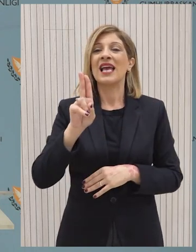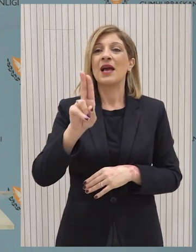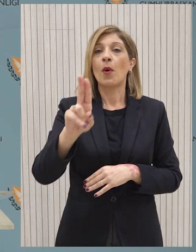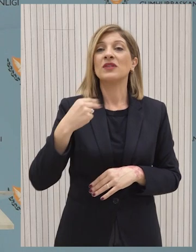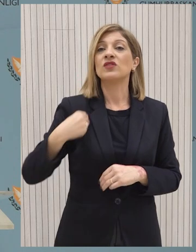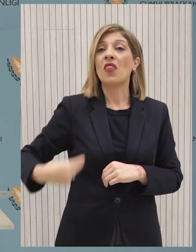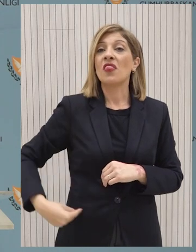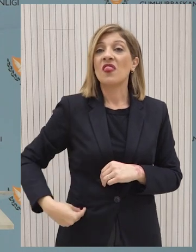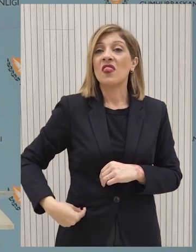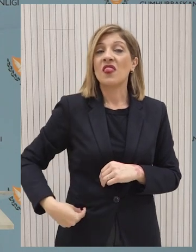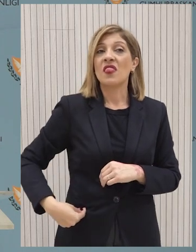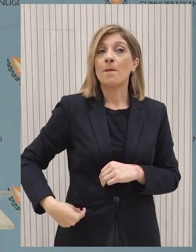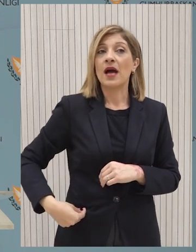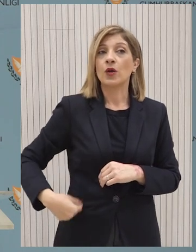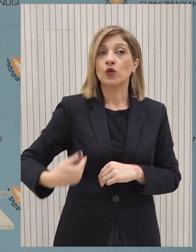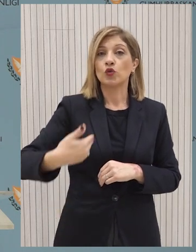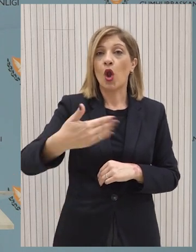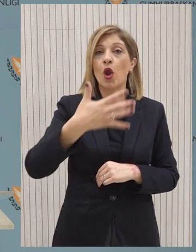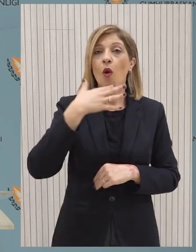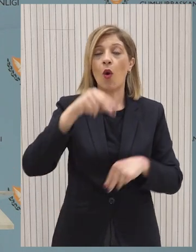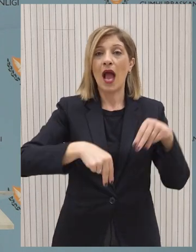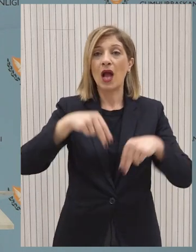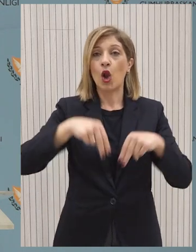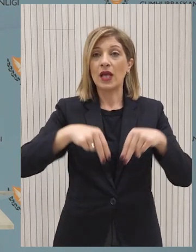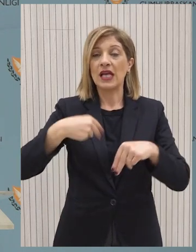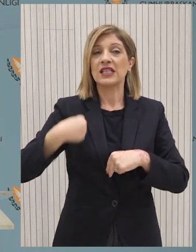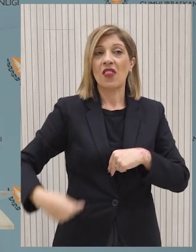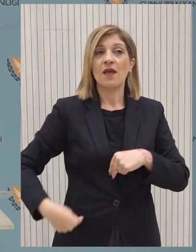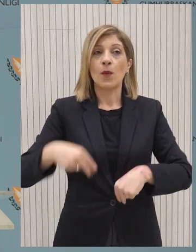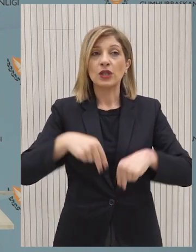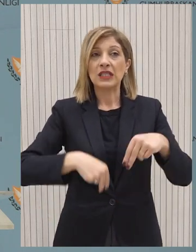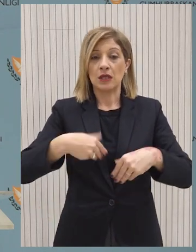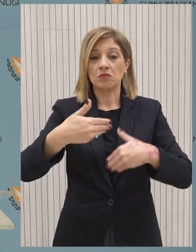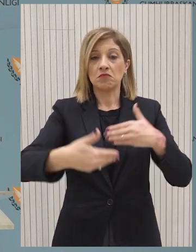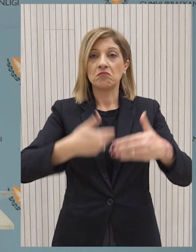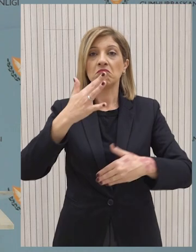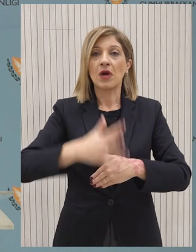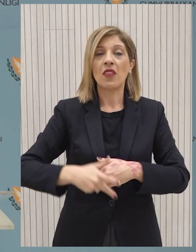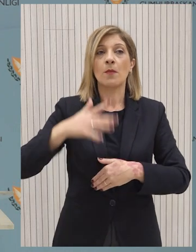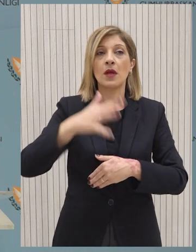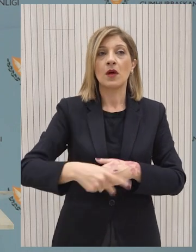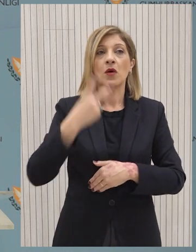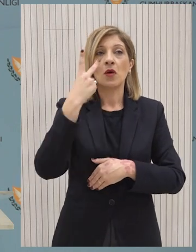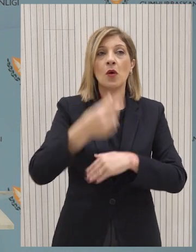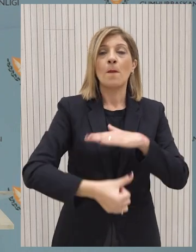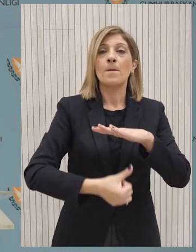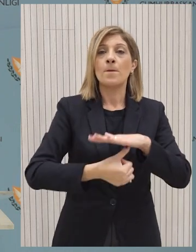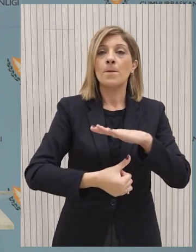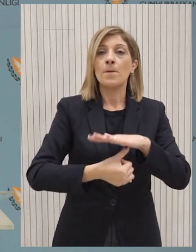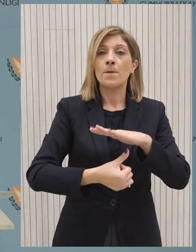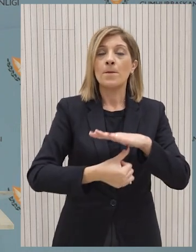δήμαχους ενώ ψήκεται δημοτικές εκπροίες γιατί βλέπουμε σχεδόν κάθε μέρα ότι το Προεδρικό